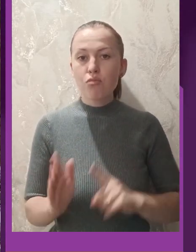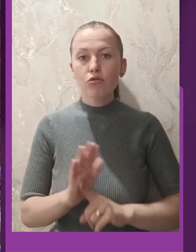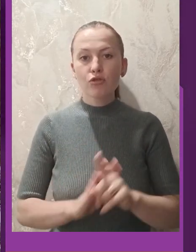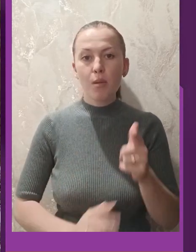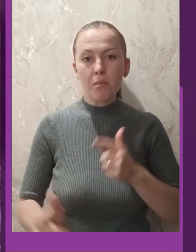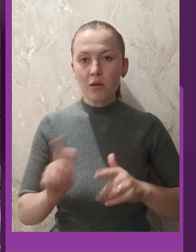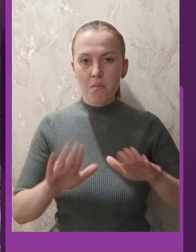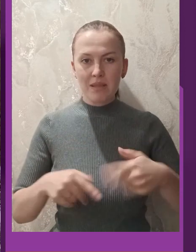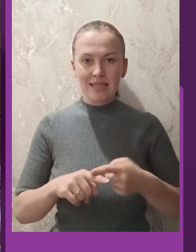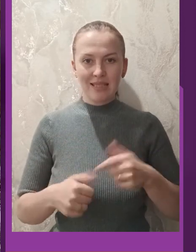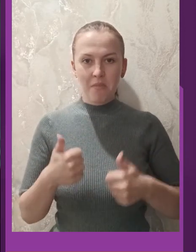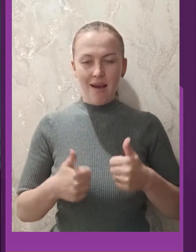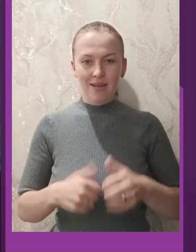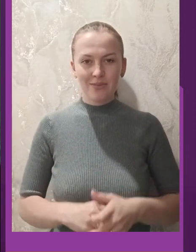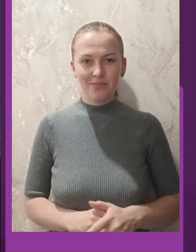підготовку після цих змагань.